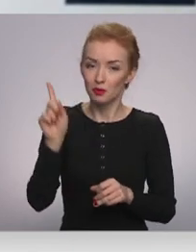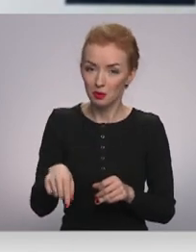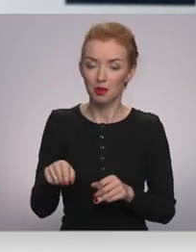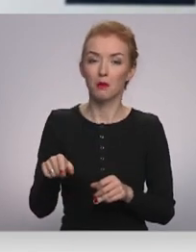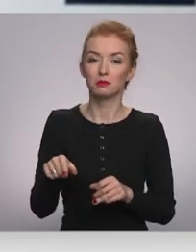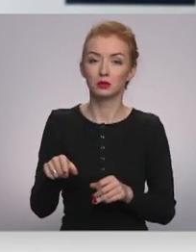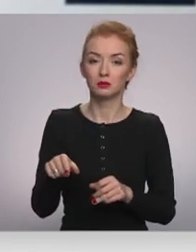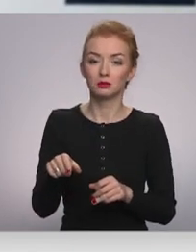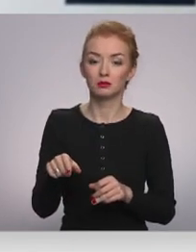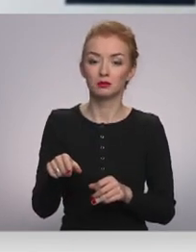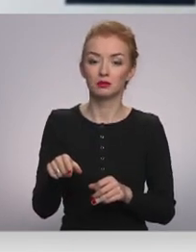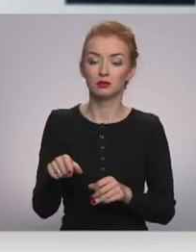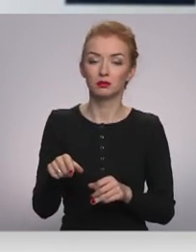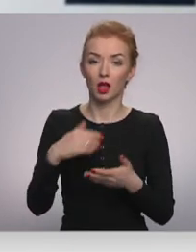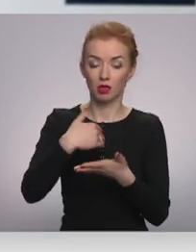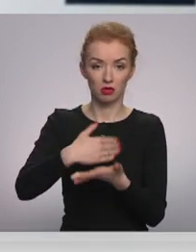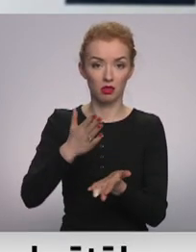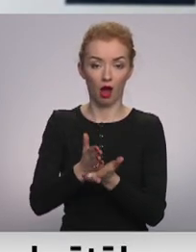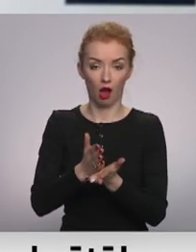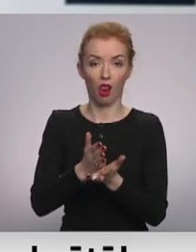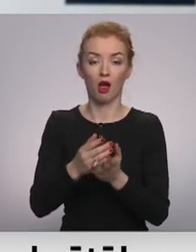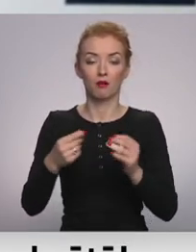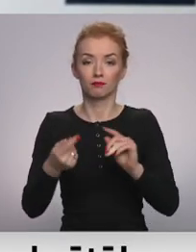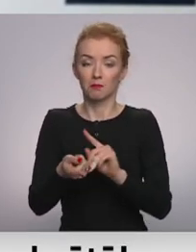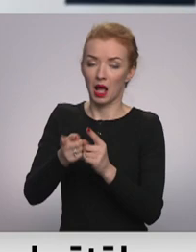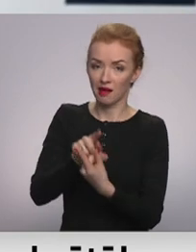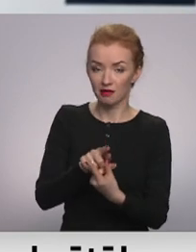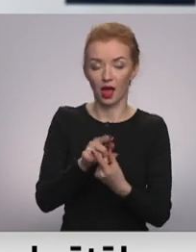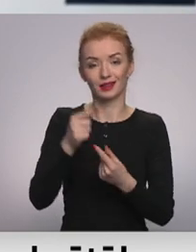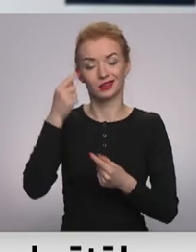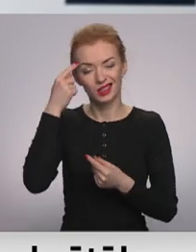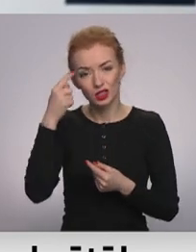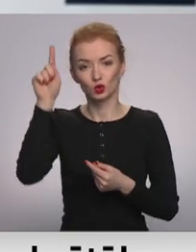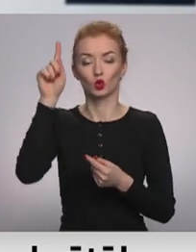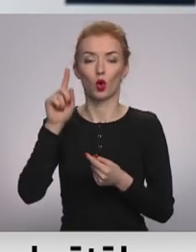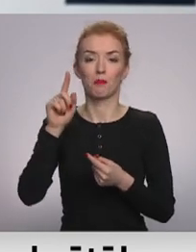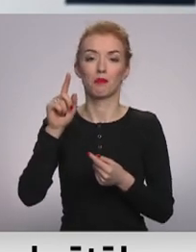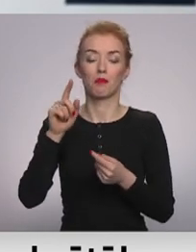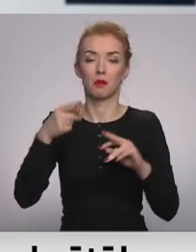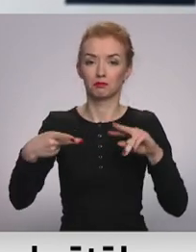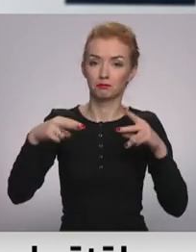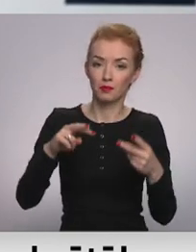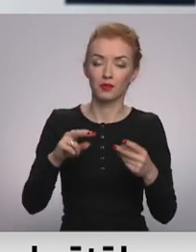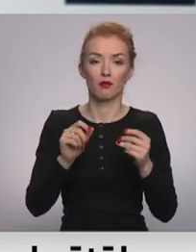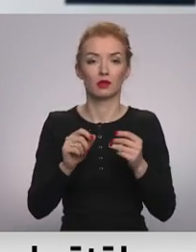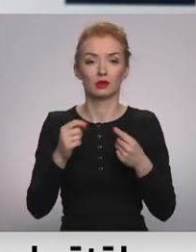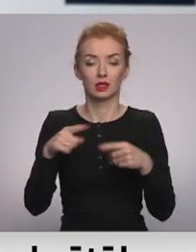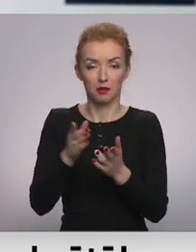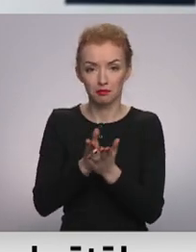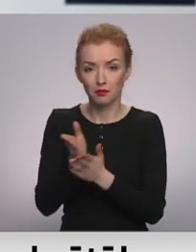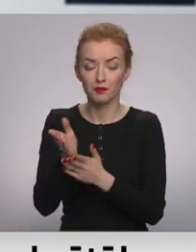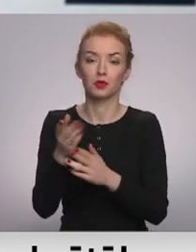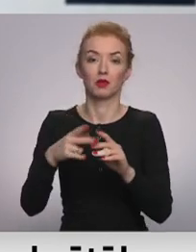daļa kaut kā transformējās, izdomātos, kļūst produktīvāki un spēj